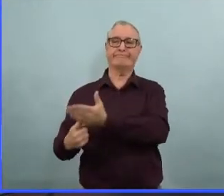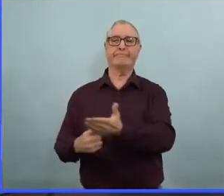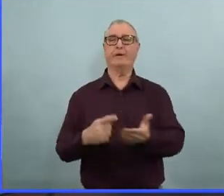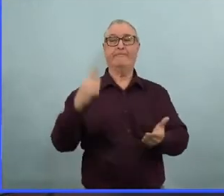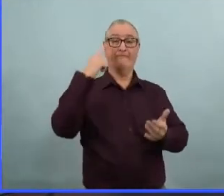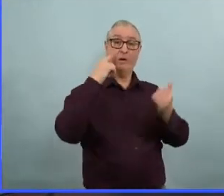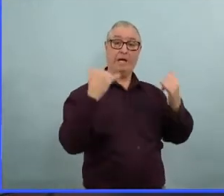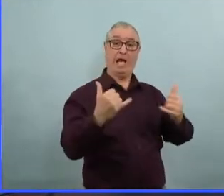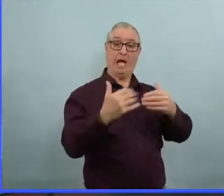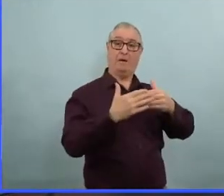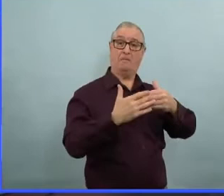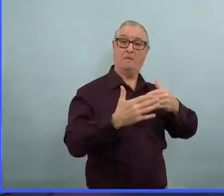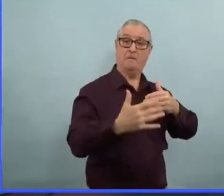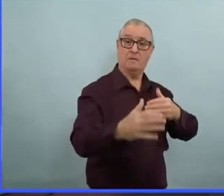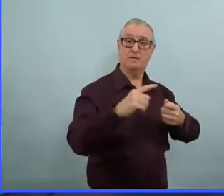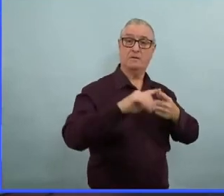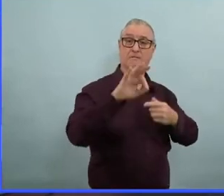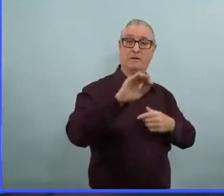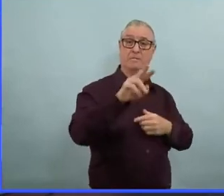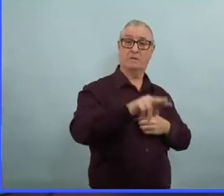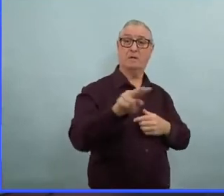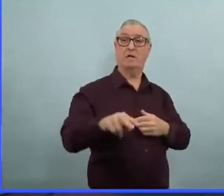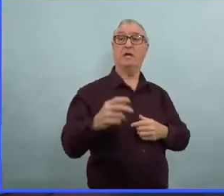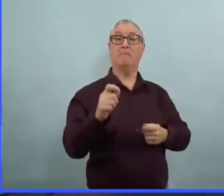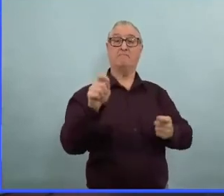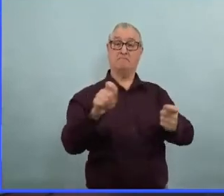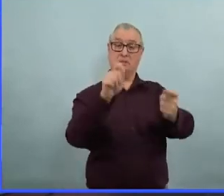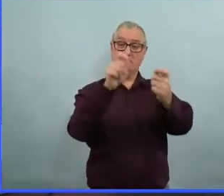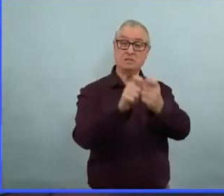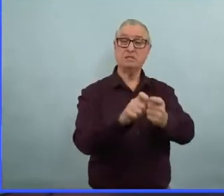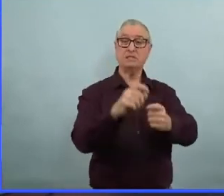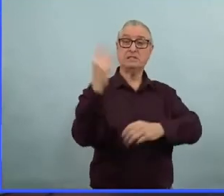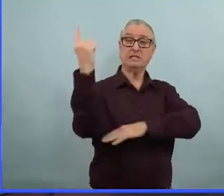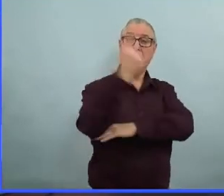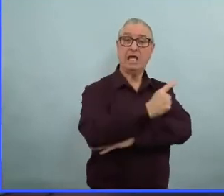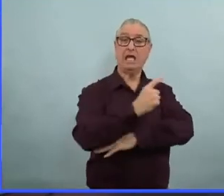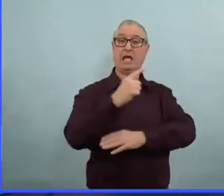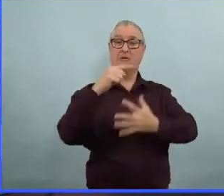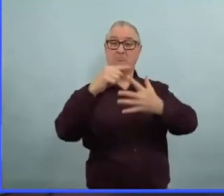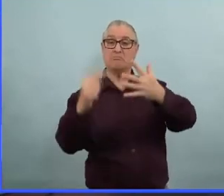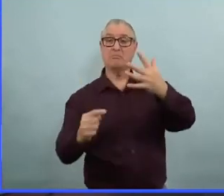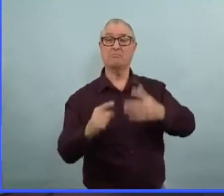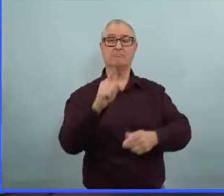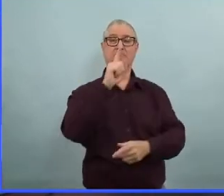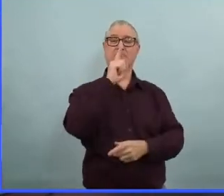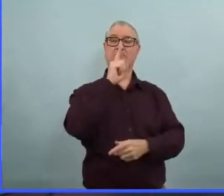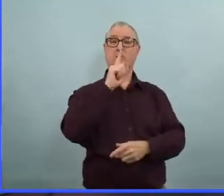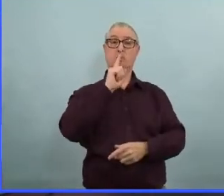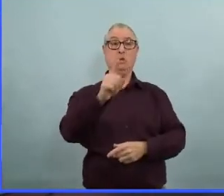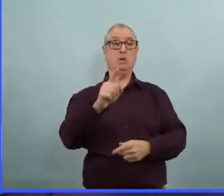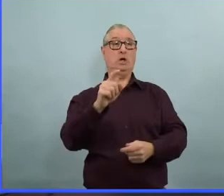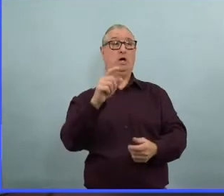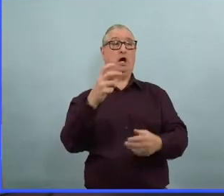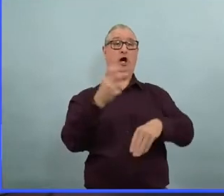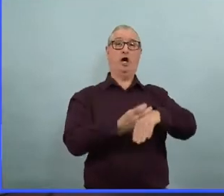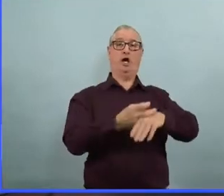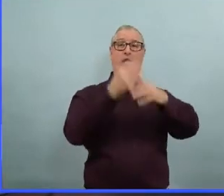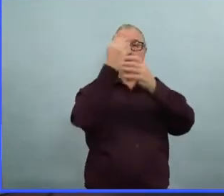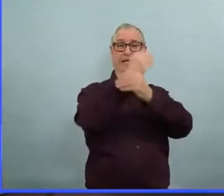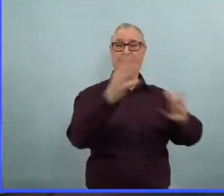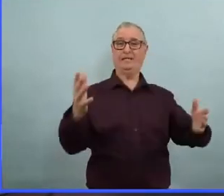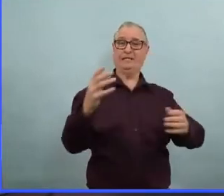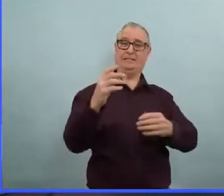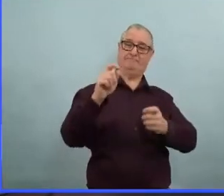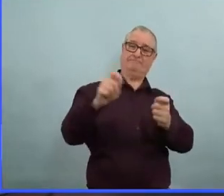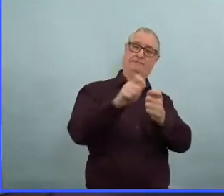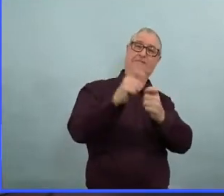spécifiques en tête. Et en fait, c'est très difficile d'essayer de déterminer ces dates-là maintenant. Mais le message que nous voulons